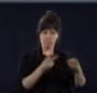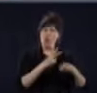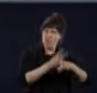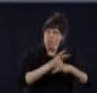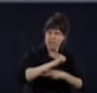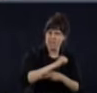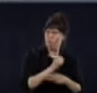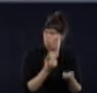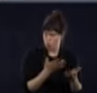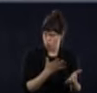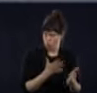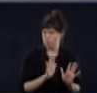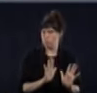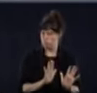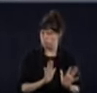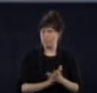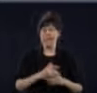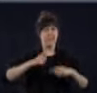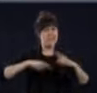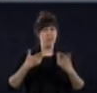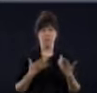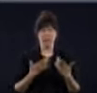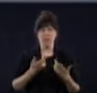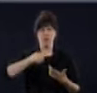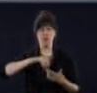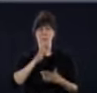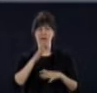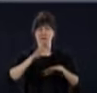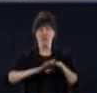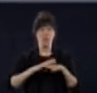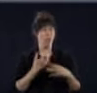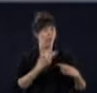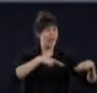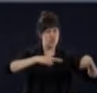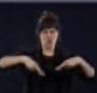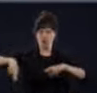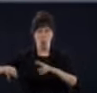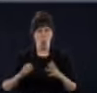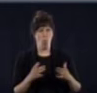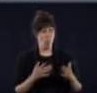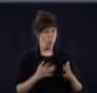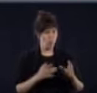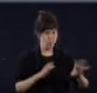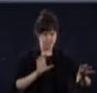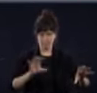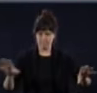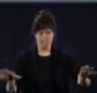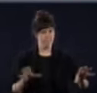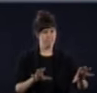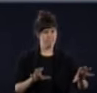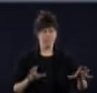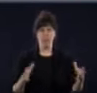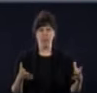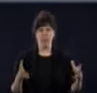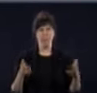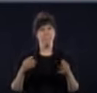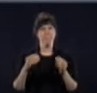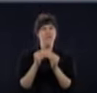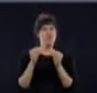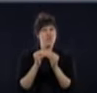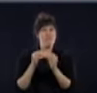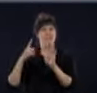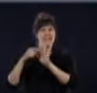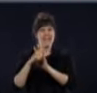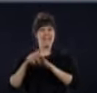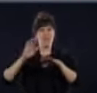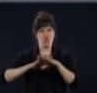pour l'ensemble des régions. Les chiffres qu'on vous donne, c'est vraiment pour l'ensemble des régions du Québec. Et les hospitalisations, puis les soins intensifs, les